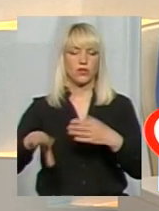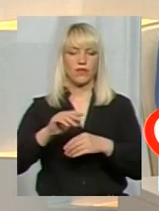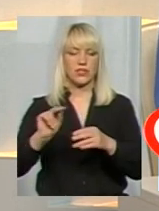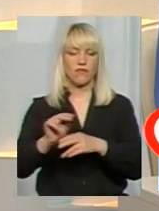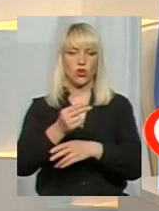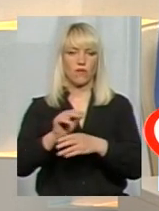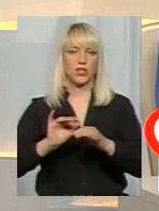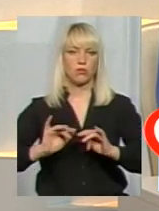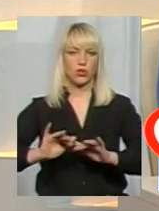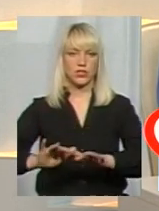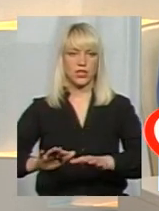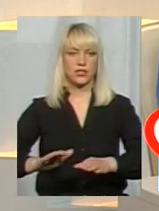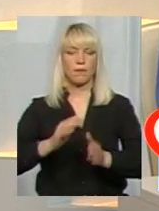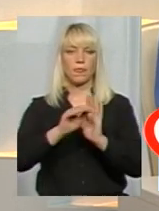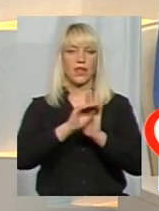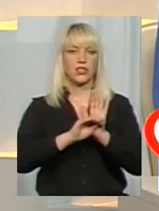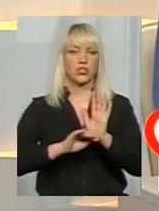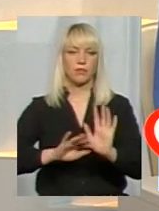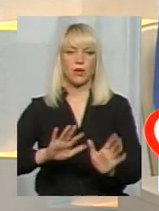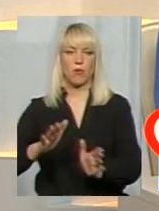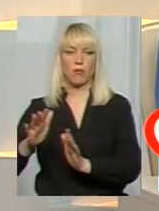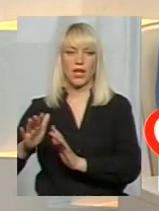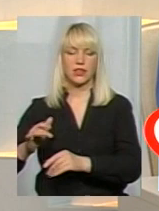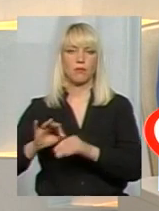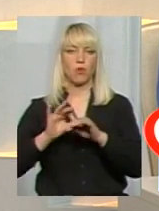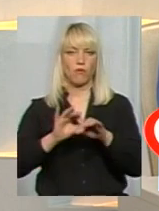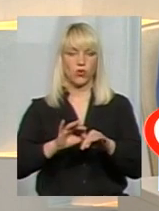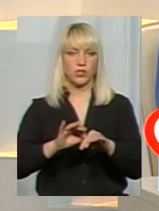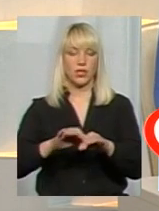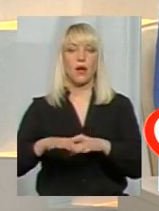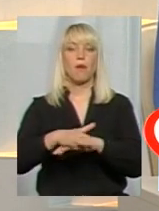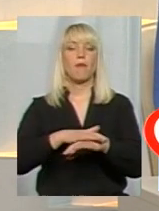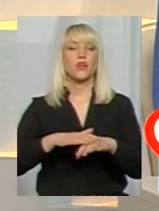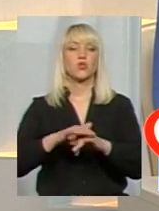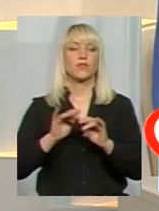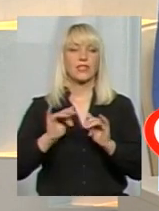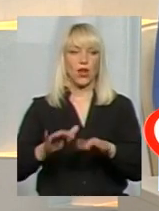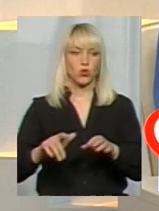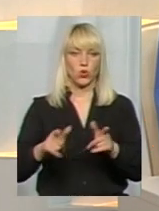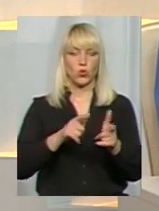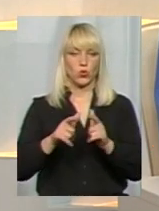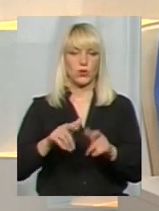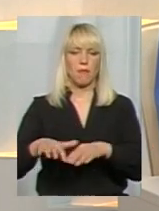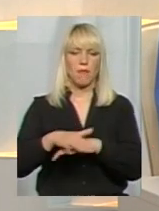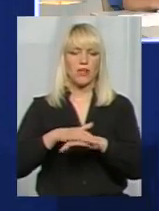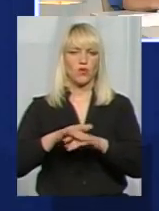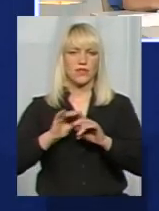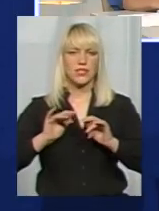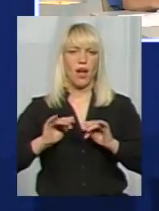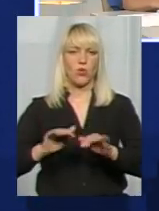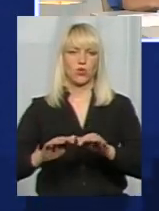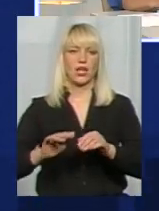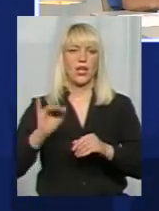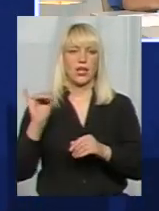процес, режимні моменти, проводять масові заходи, готують масові заходи. Є